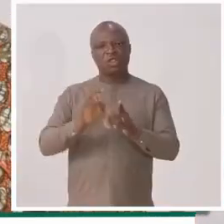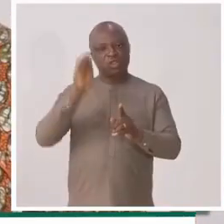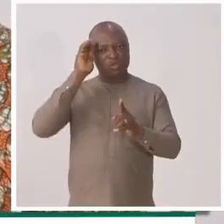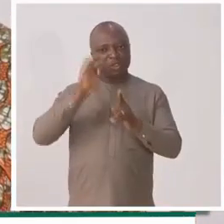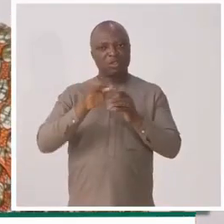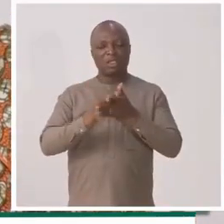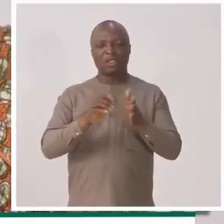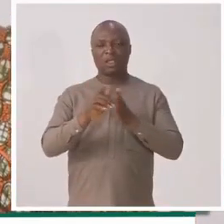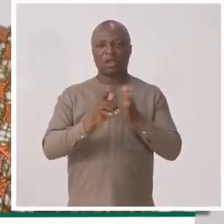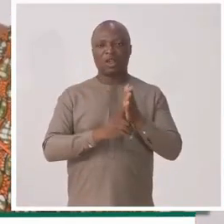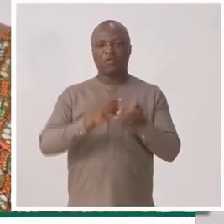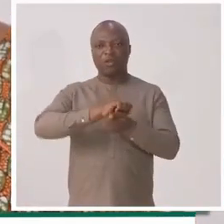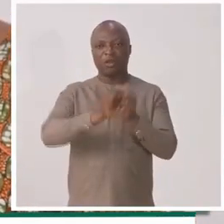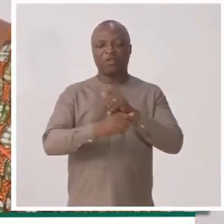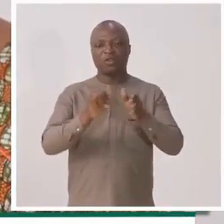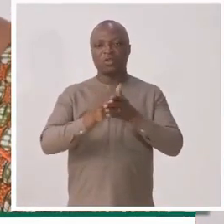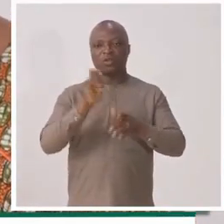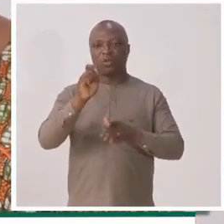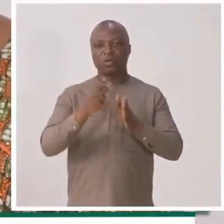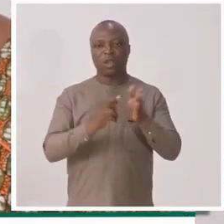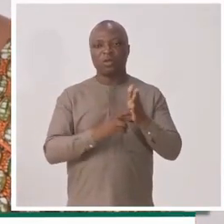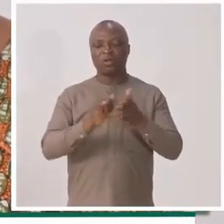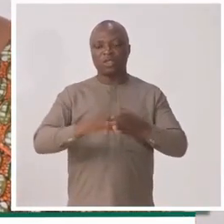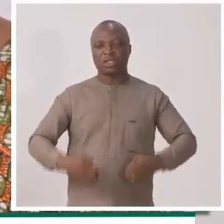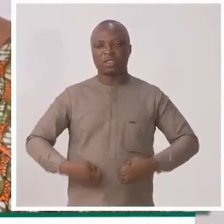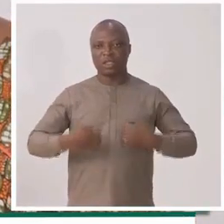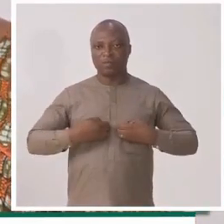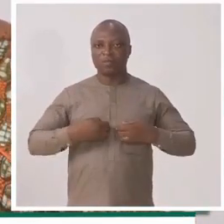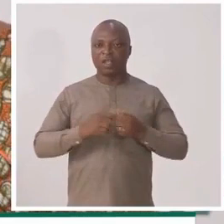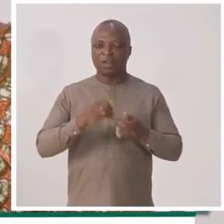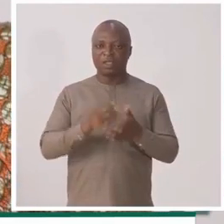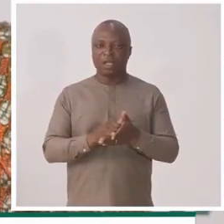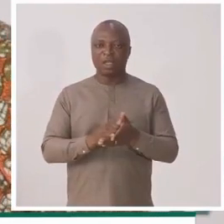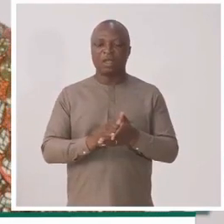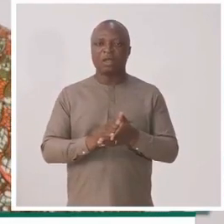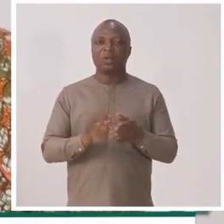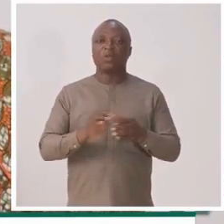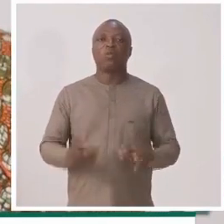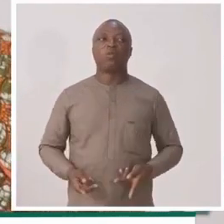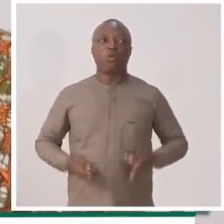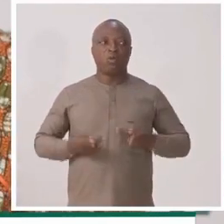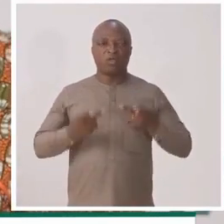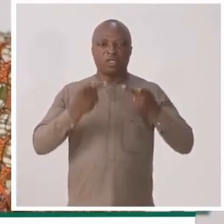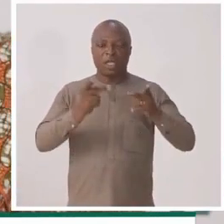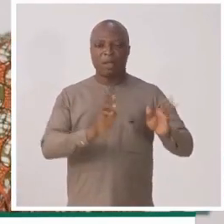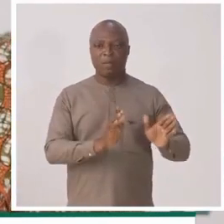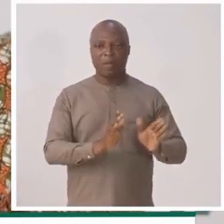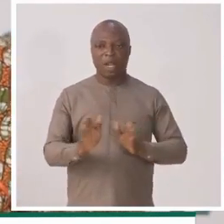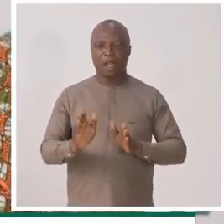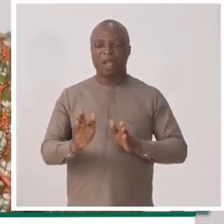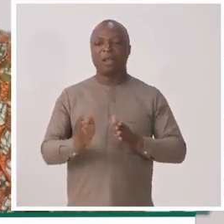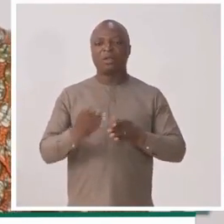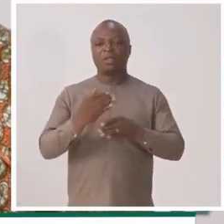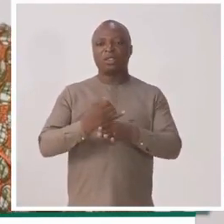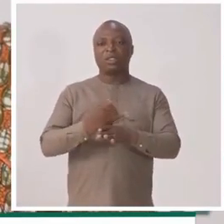Et donc, l'un des objets de cette réforme, c'est de faire ce point de l'existant et à partir de là, de proposer un